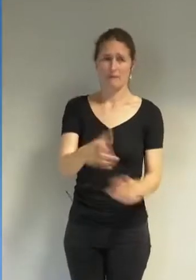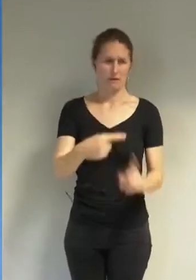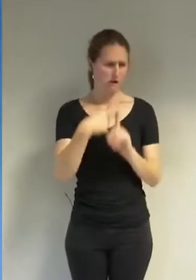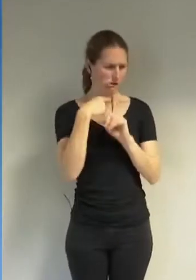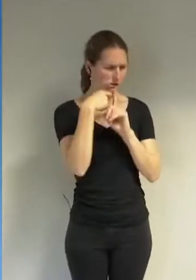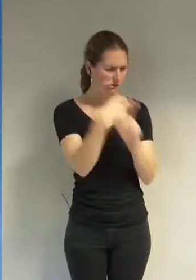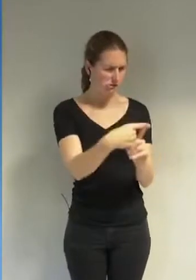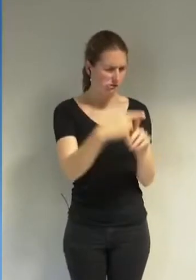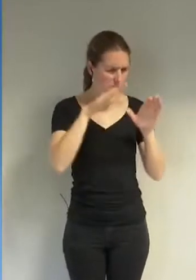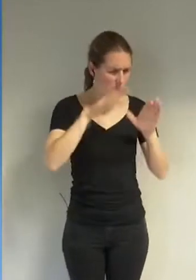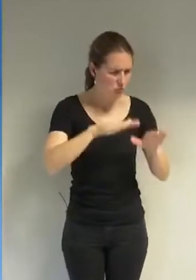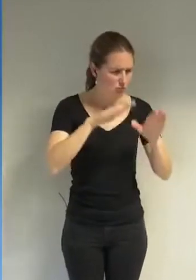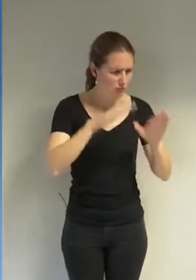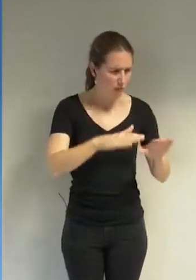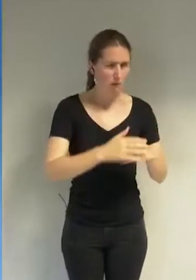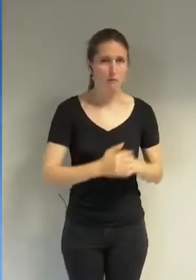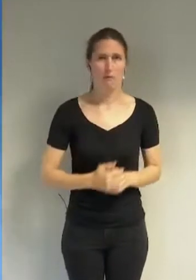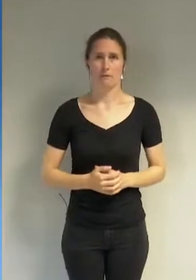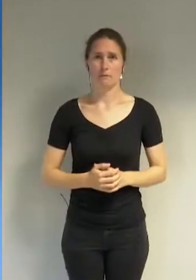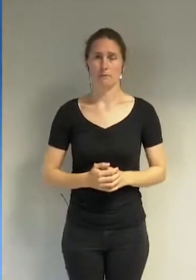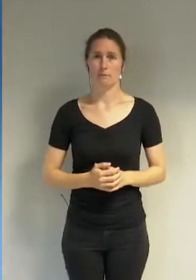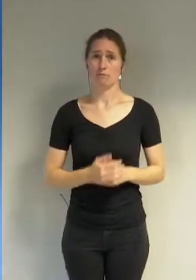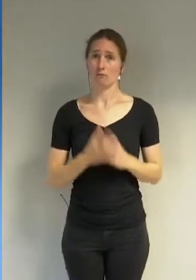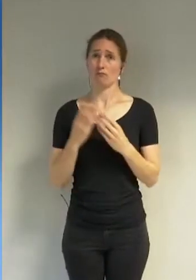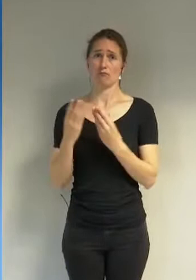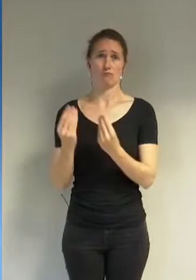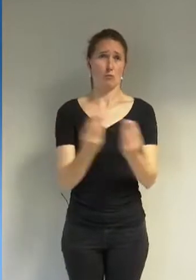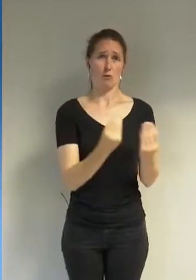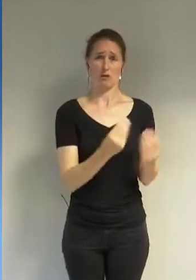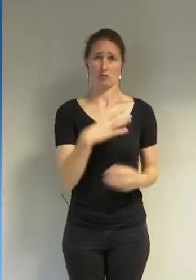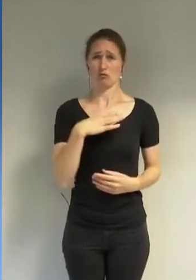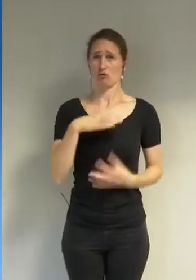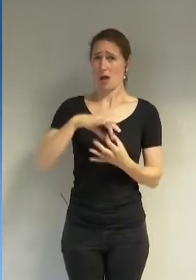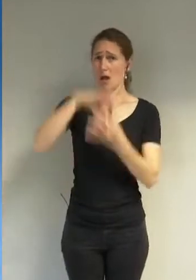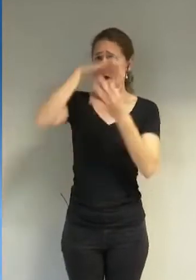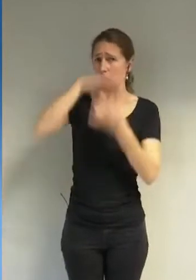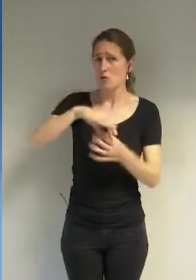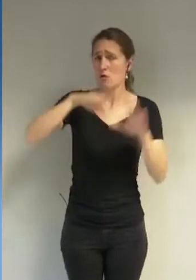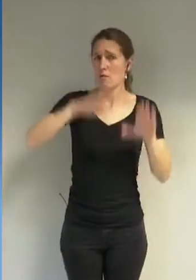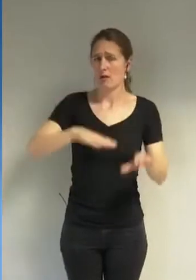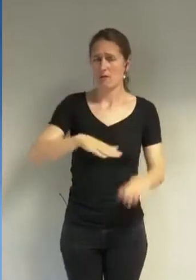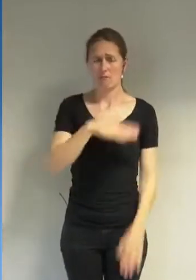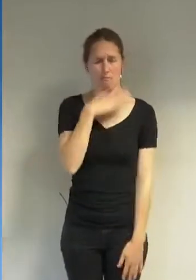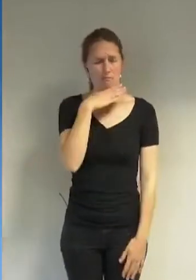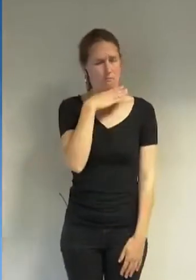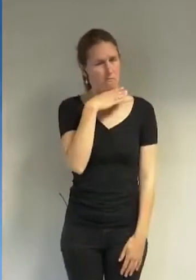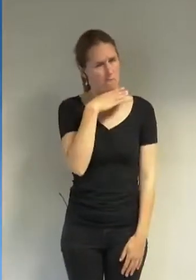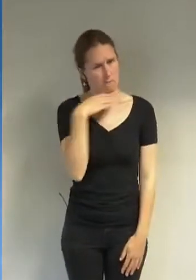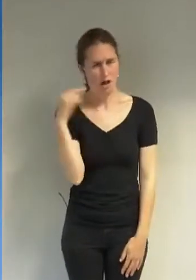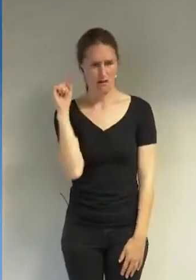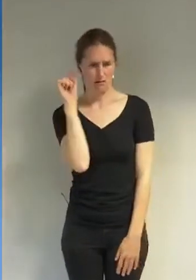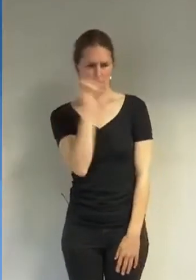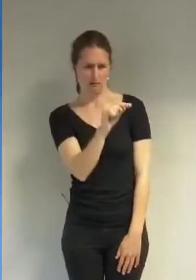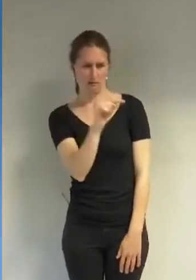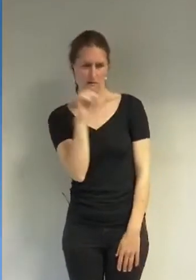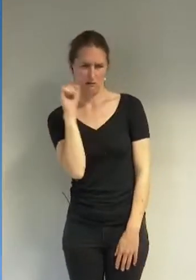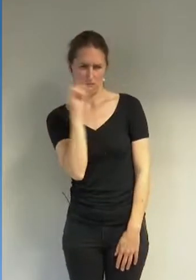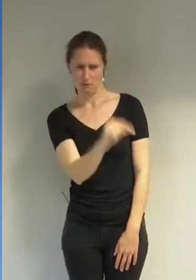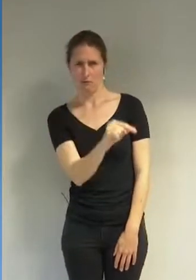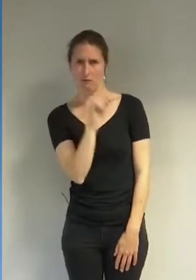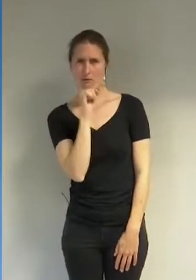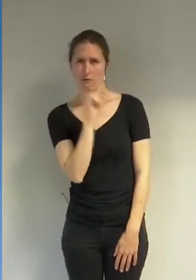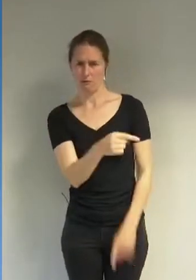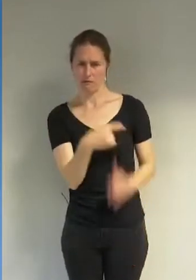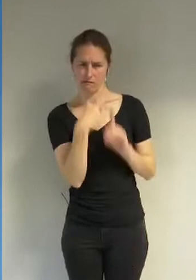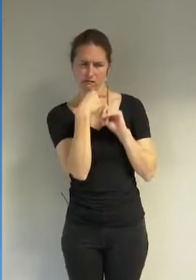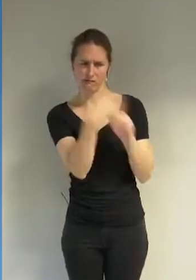La population de confession musulmane en a marre d'être montrée du doigt et d